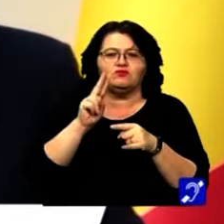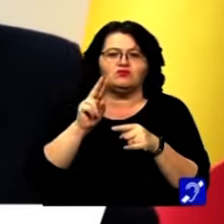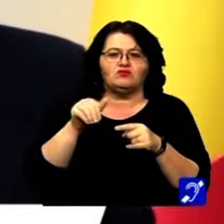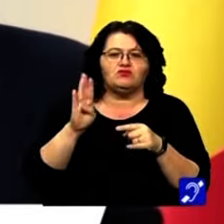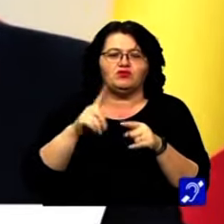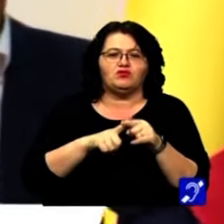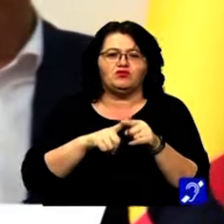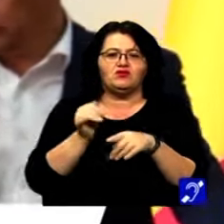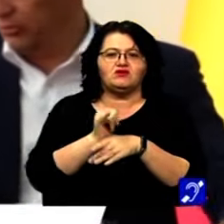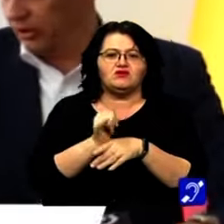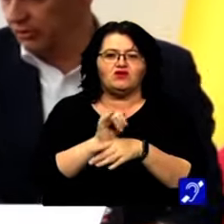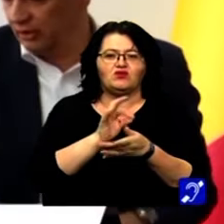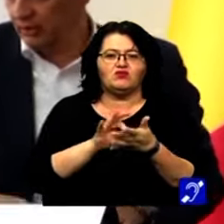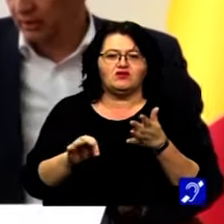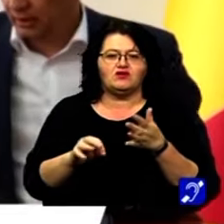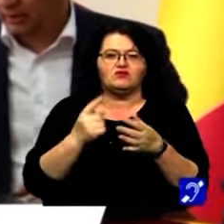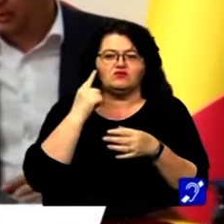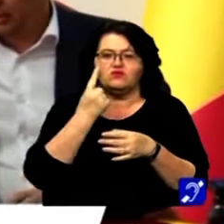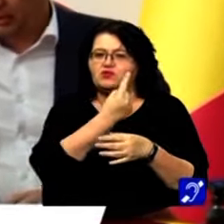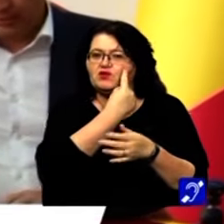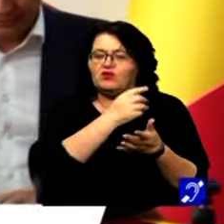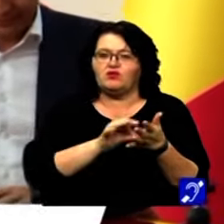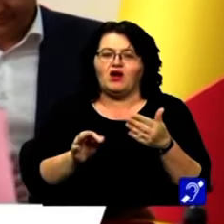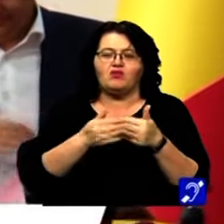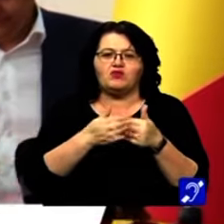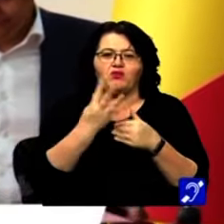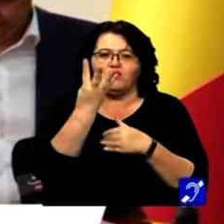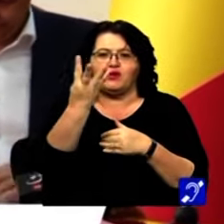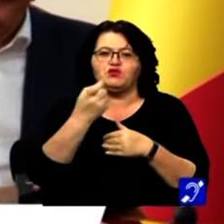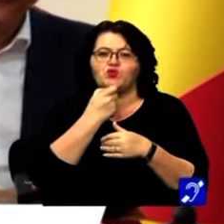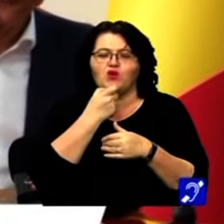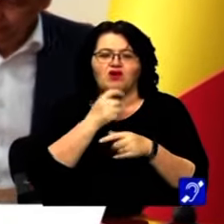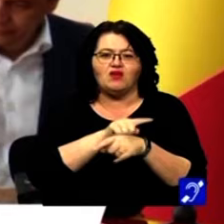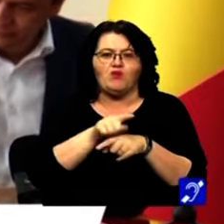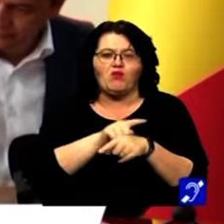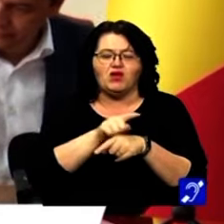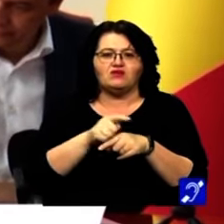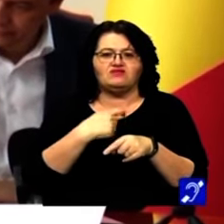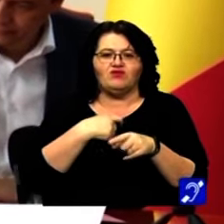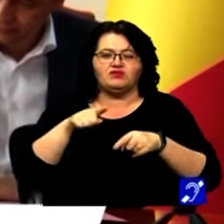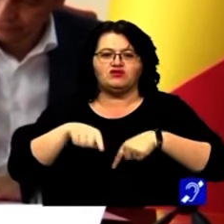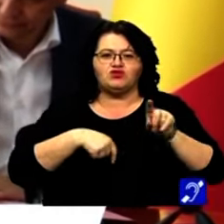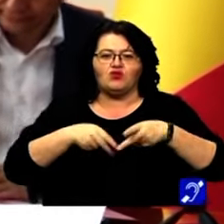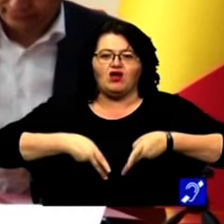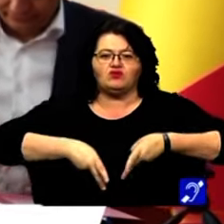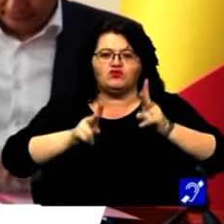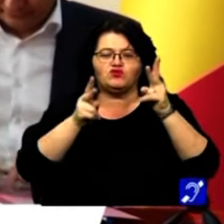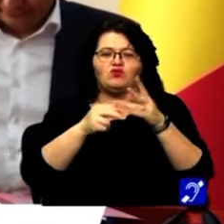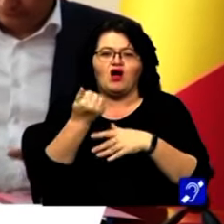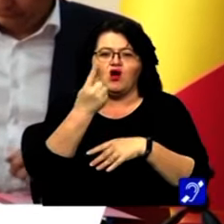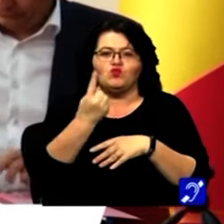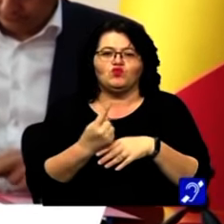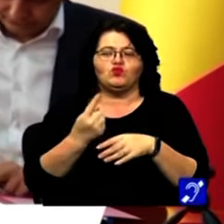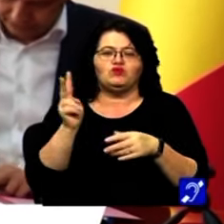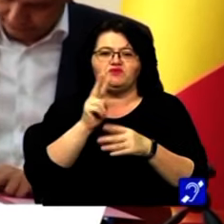domnul directorul CNI-R, oară în noi. Aproape patru ani ne mai despart de momentul în care se va putea circula continuu pe autostrada A1,